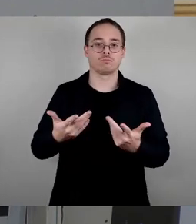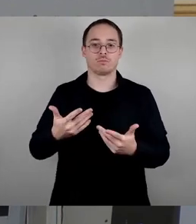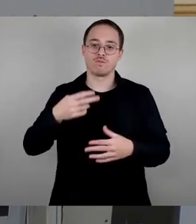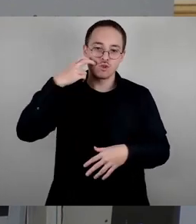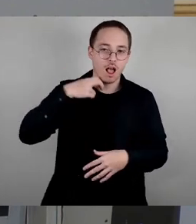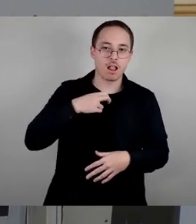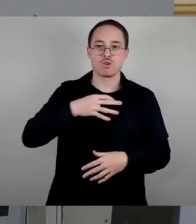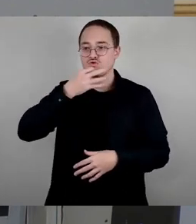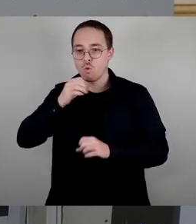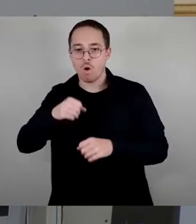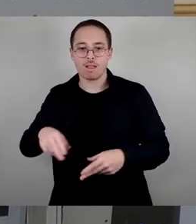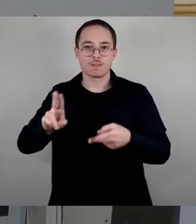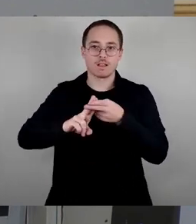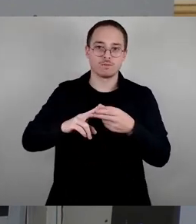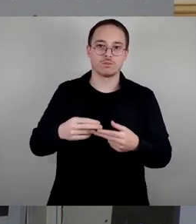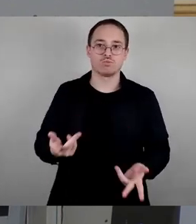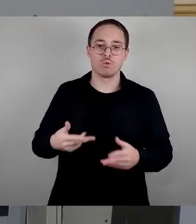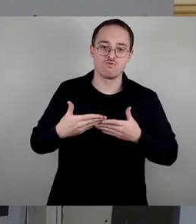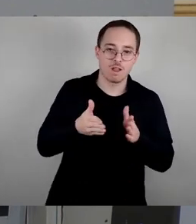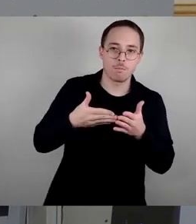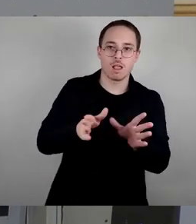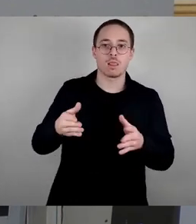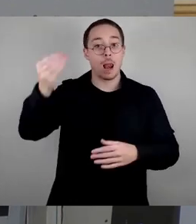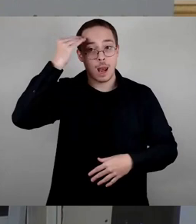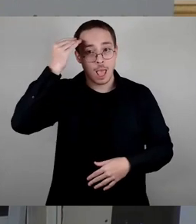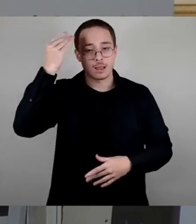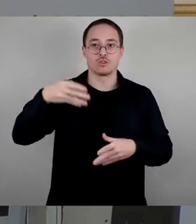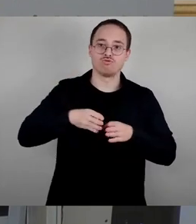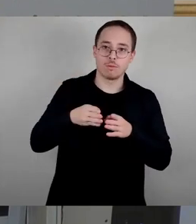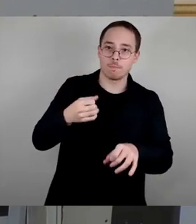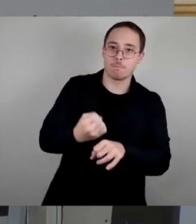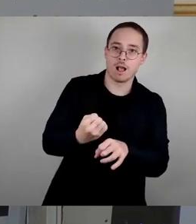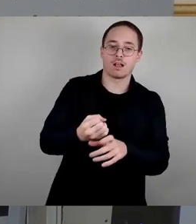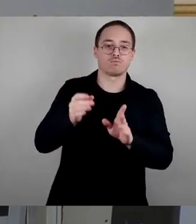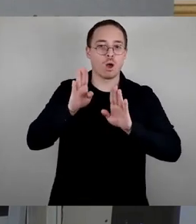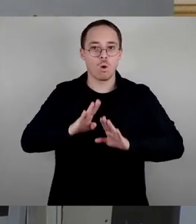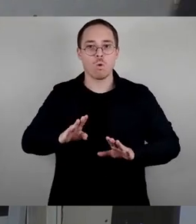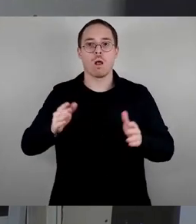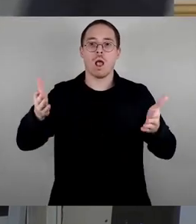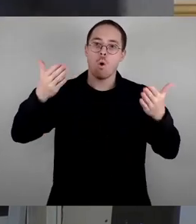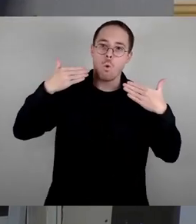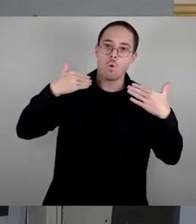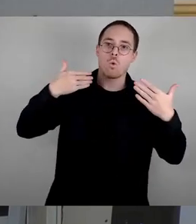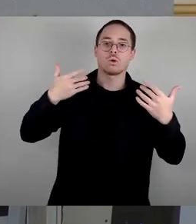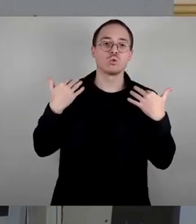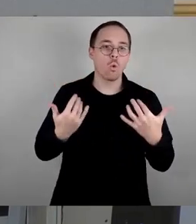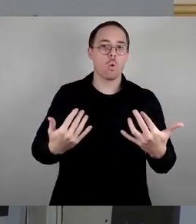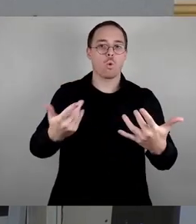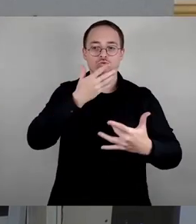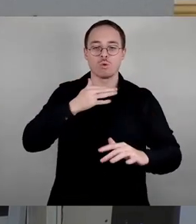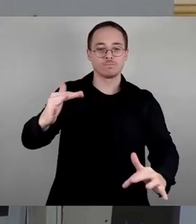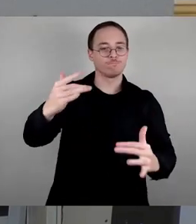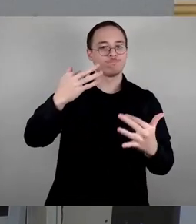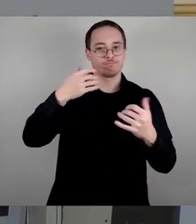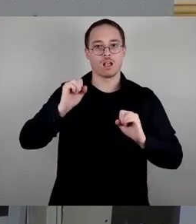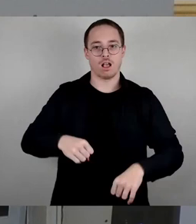lernen, Sport machen, es ist wichtig für die Gesundheit und wie gesagt, Erholung im Grün kurz vor der Haustür. Die Wünsche der Petenten